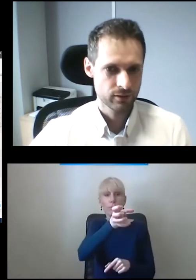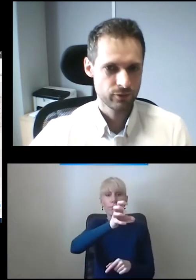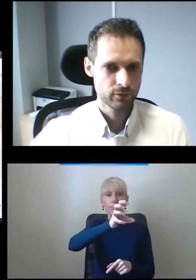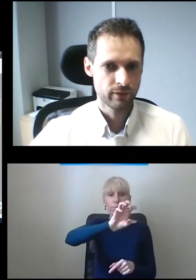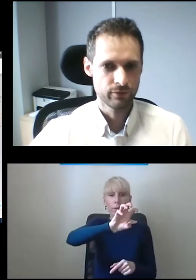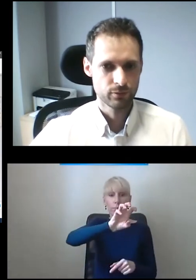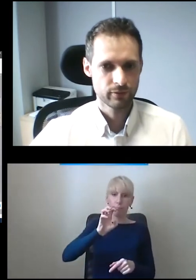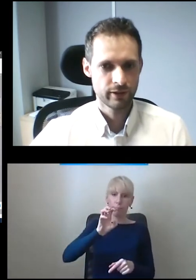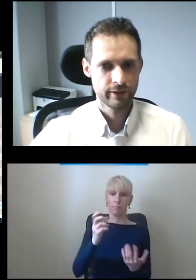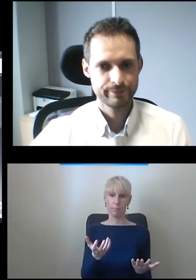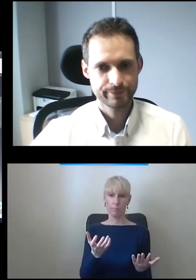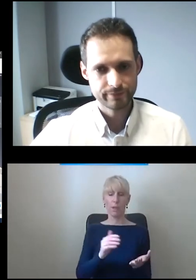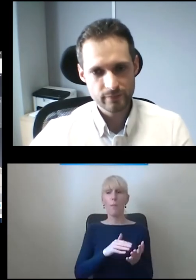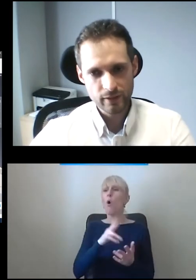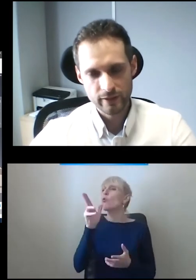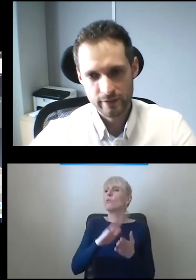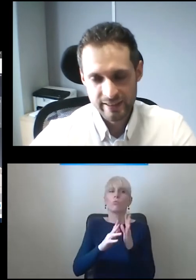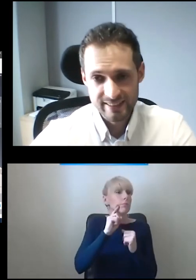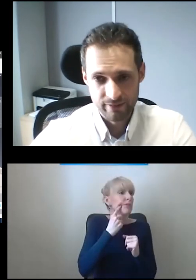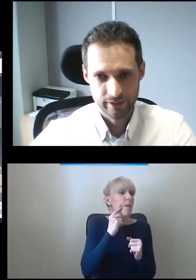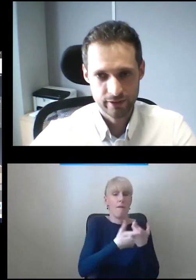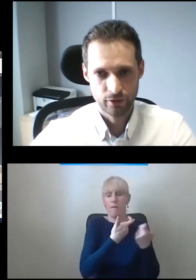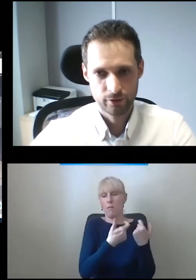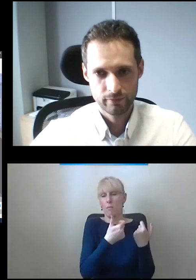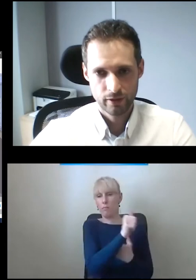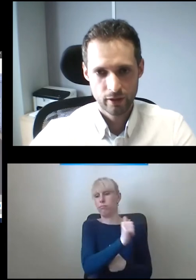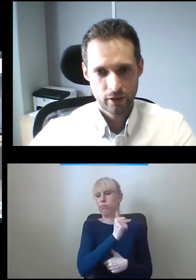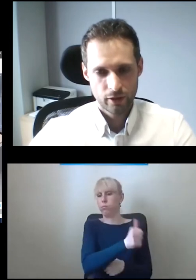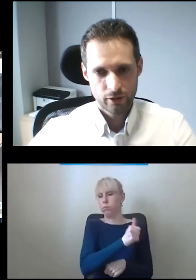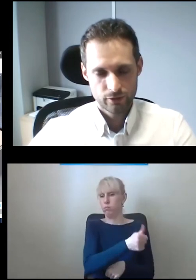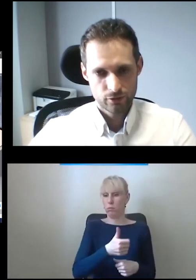ktoś się tą windą bawił. Inne z awarii to